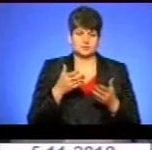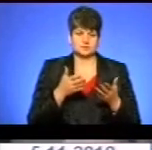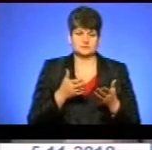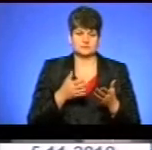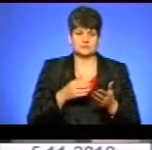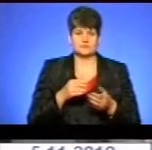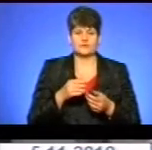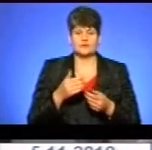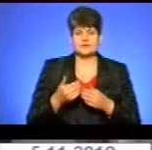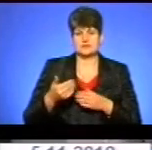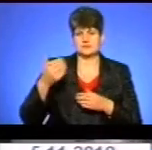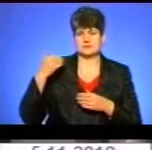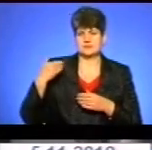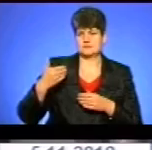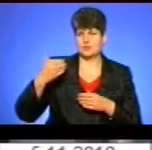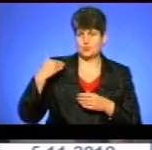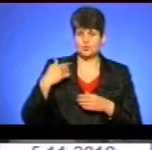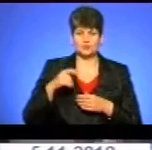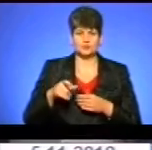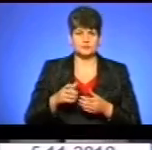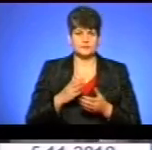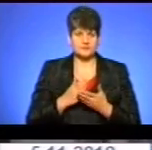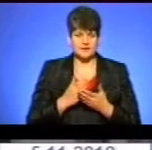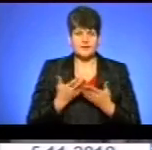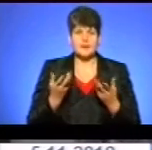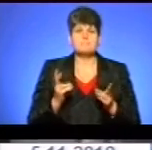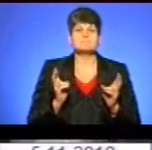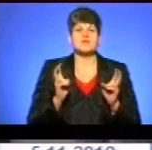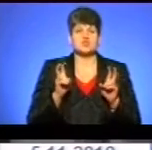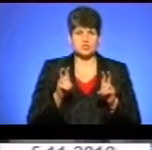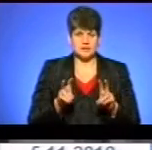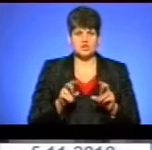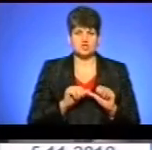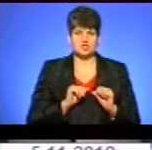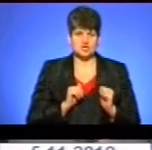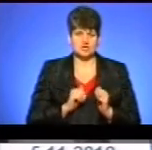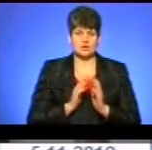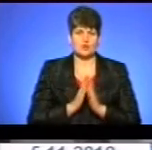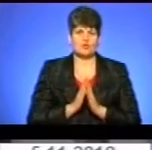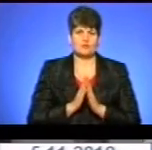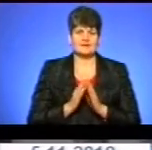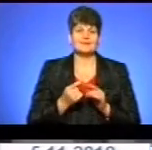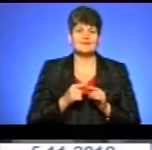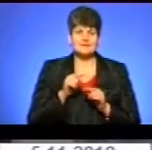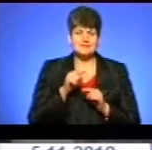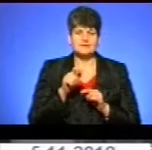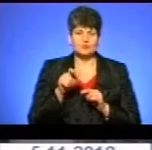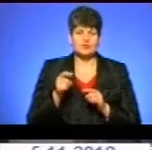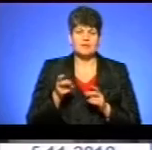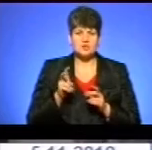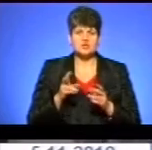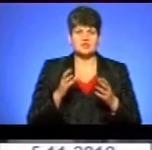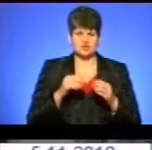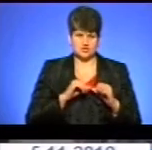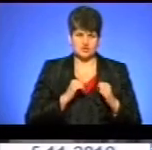Отут за моєю спиною ці люди, які прийшли, щиро молились. І ці люди, повірте мені, прийшли сюди